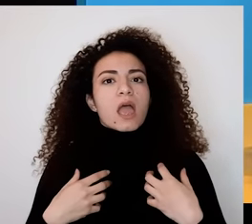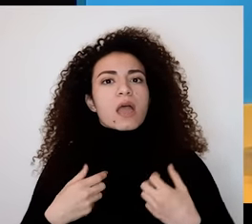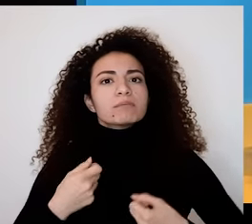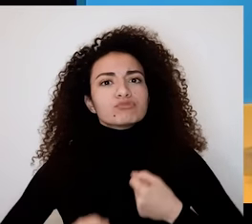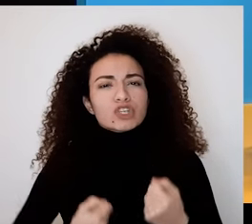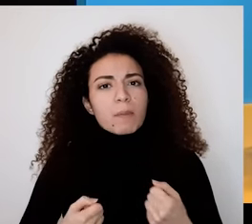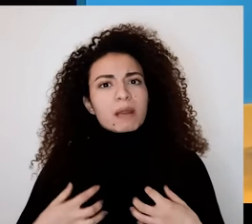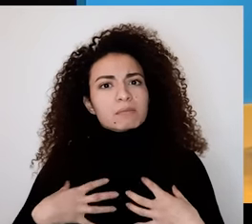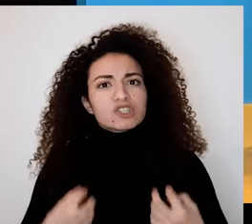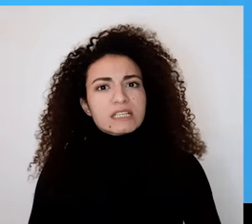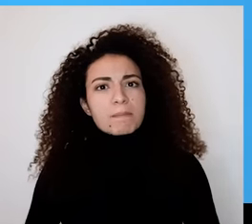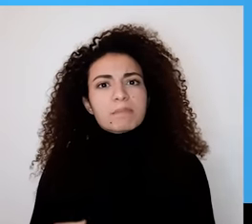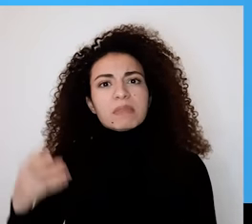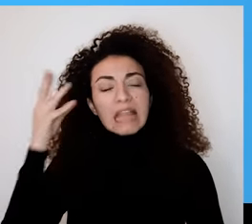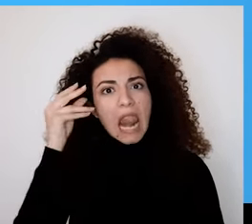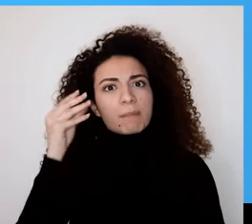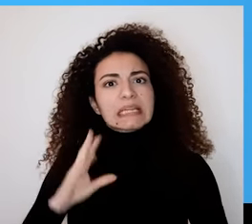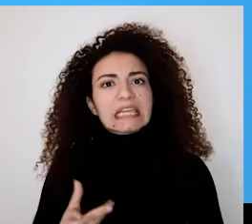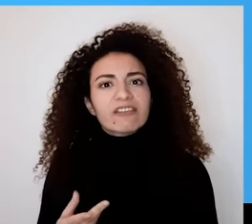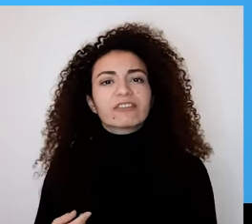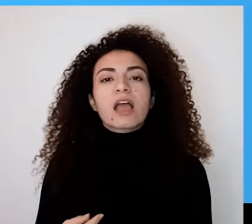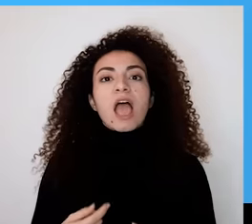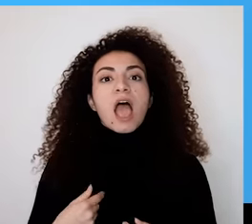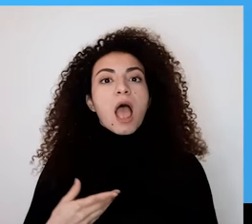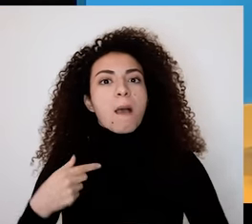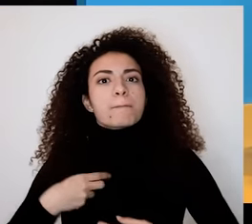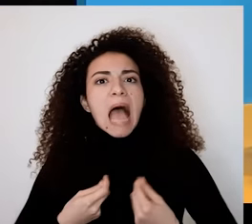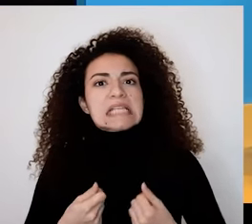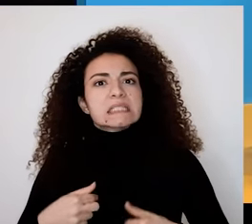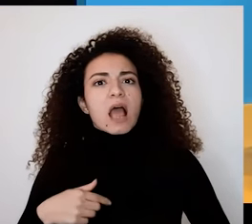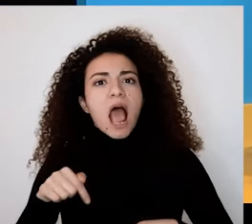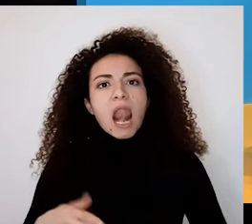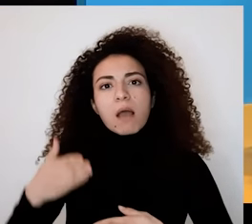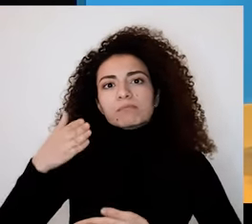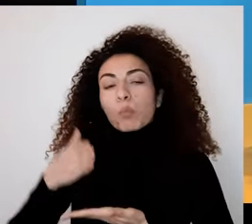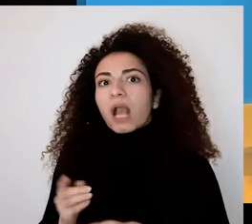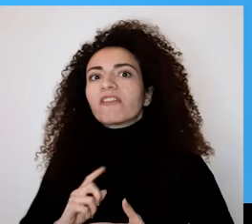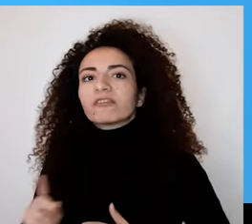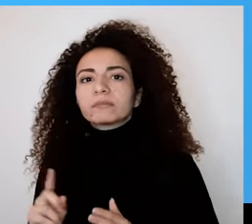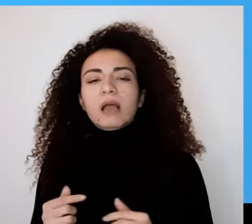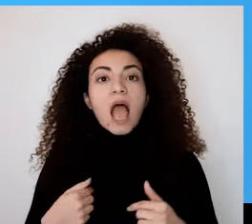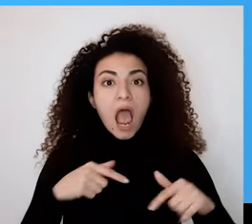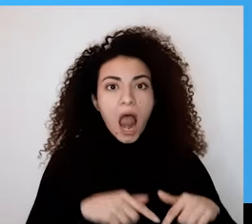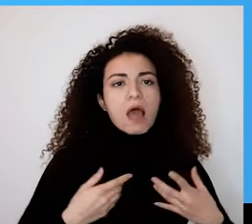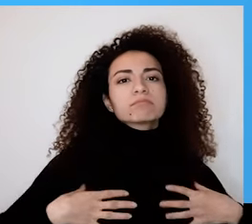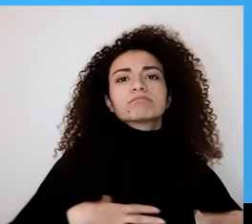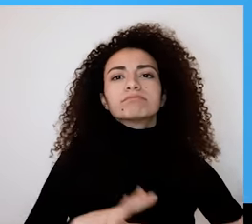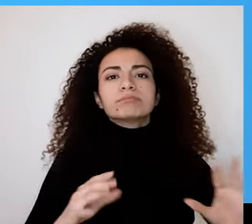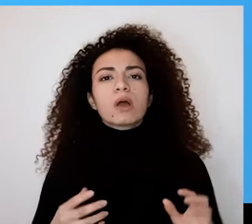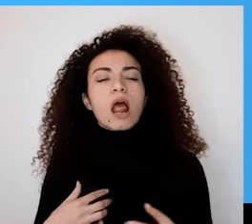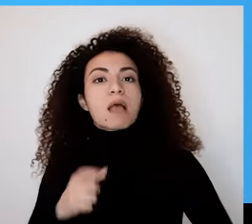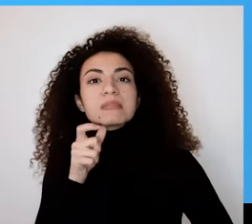القدراته واحترم حدوده وتعلمت كيف إنه يكون جسدي وسيلة تعبير وتواصل خليني هيدا إشعر